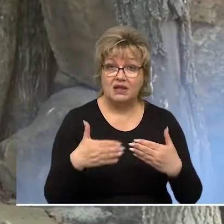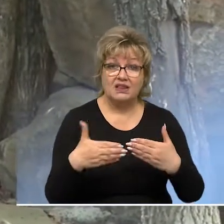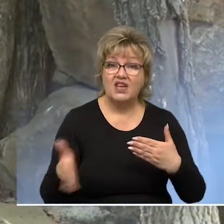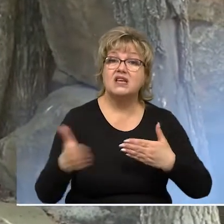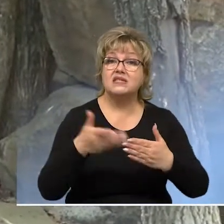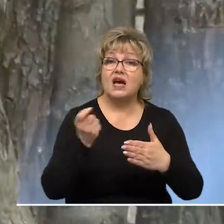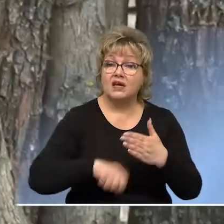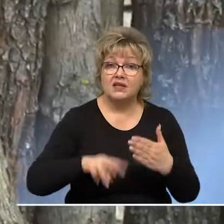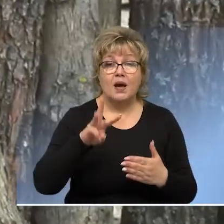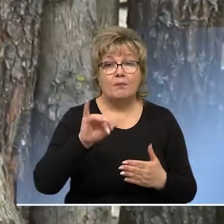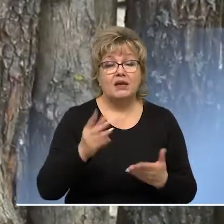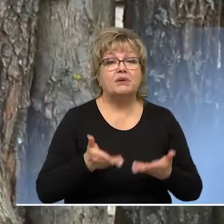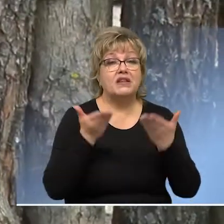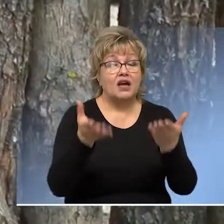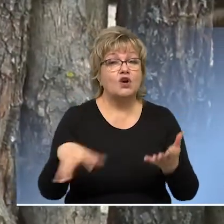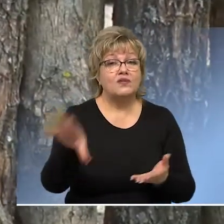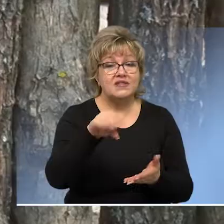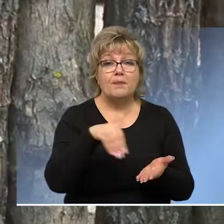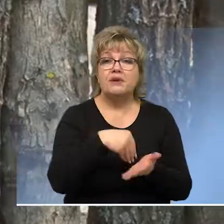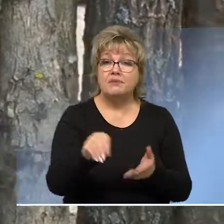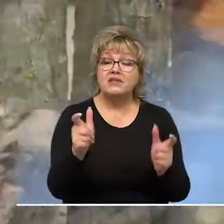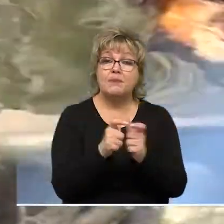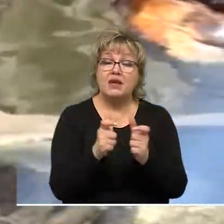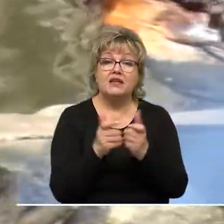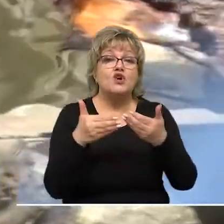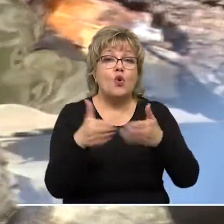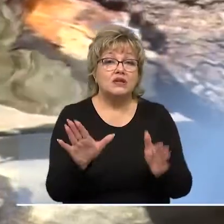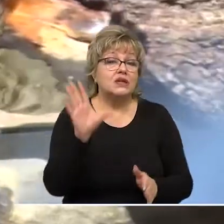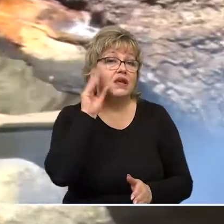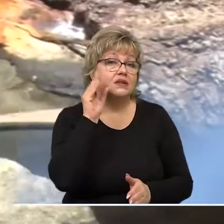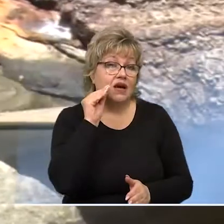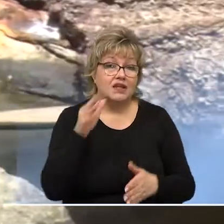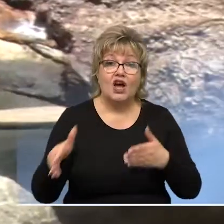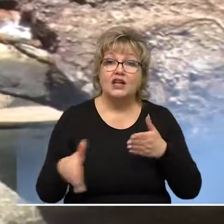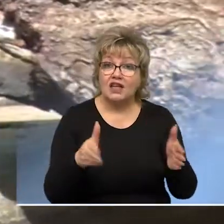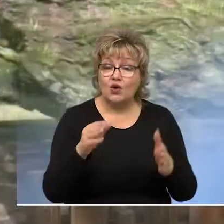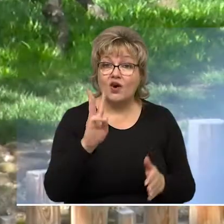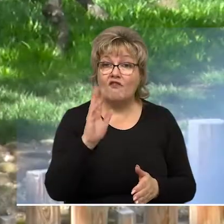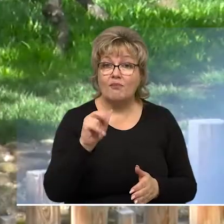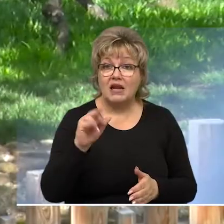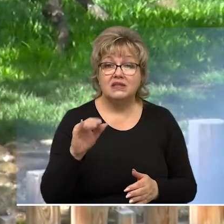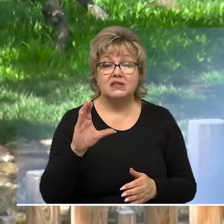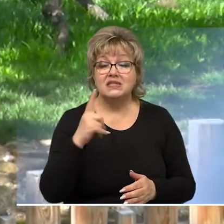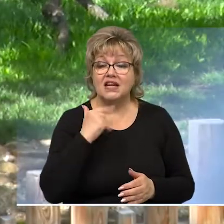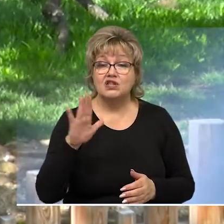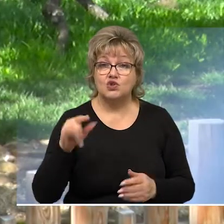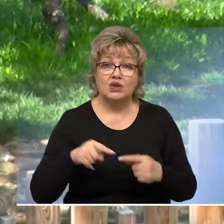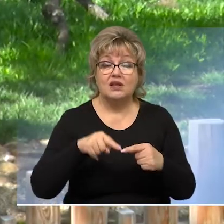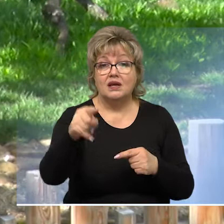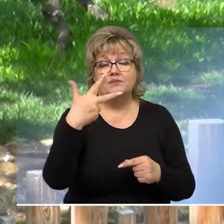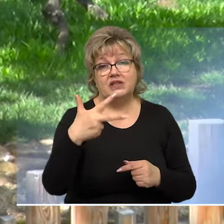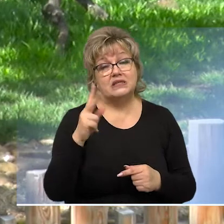момент двери парка закрыты, «Малинки» предлагает всем желающим приобрести билет с открытой датой. Дорога в «Малинки» из Красного Сулина